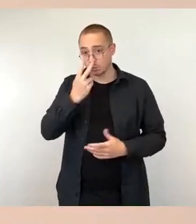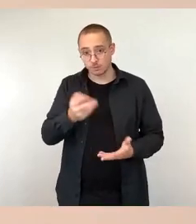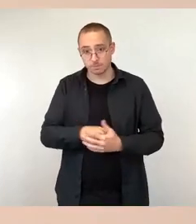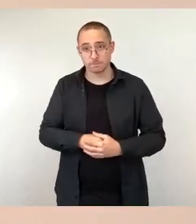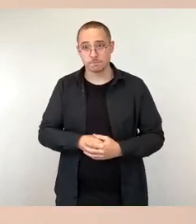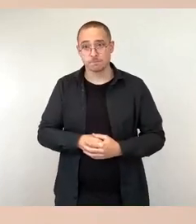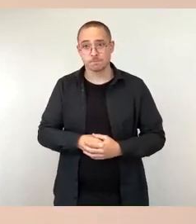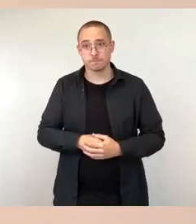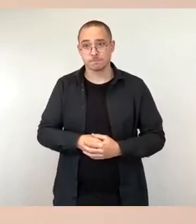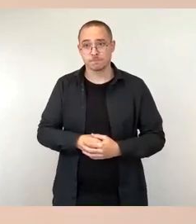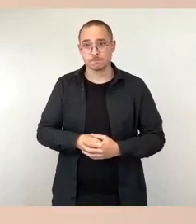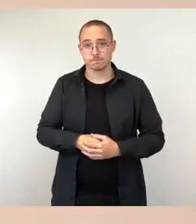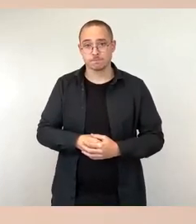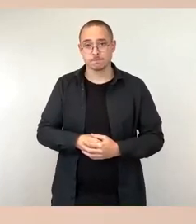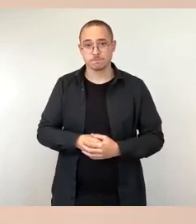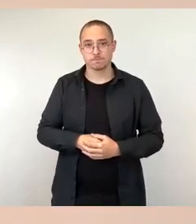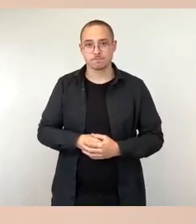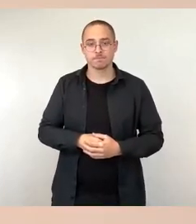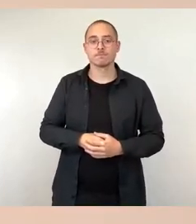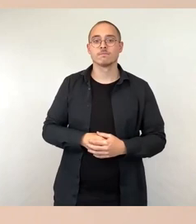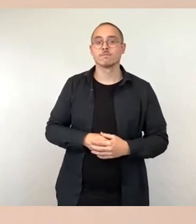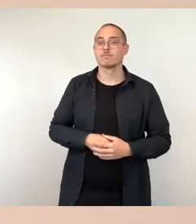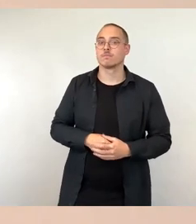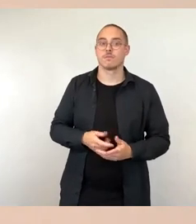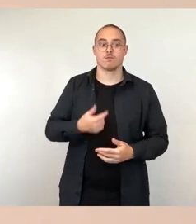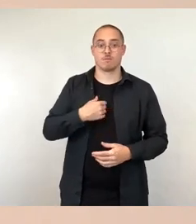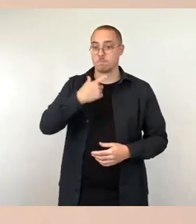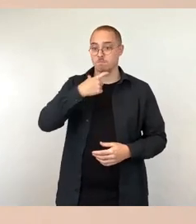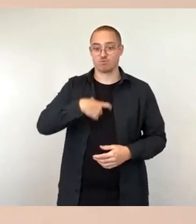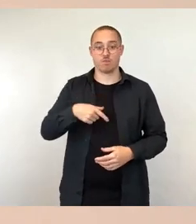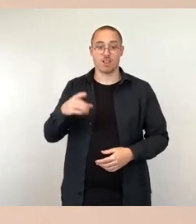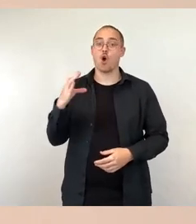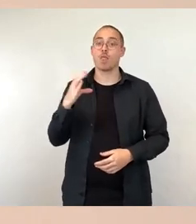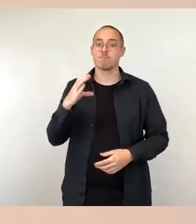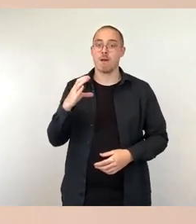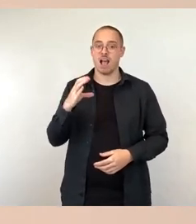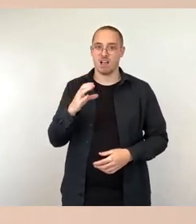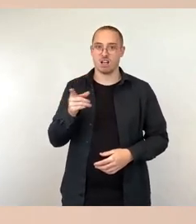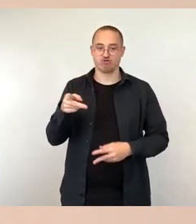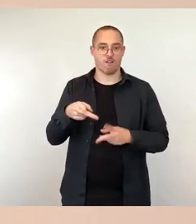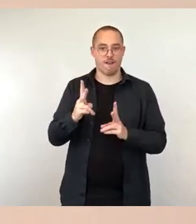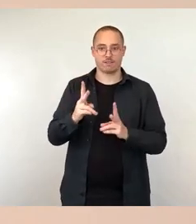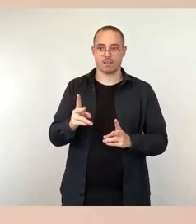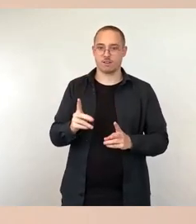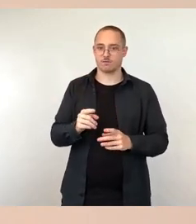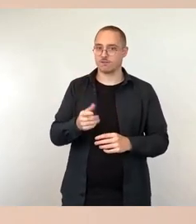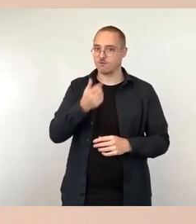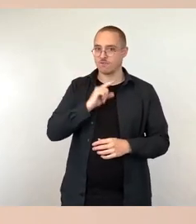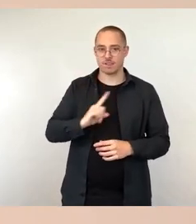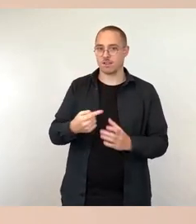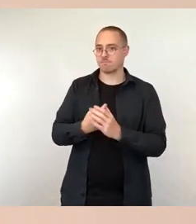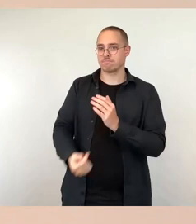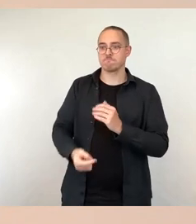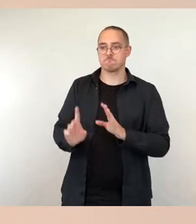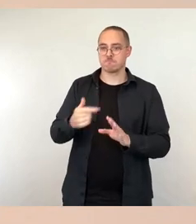Also ich trage natürlich persönlich Sorge, dass beim Thema Kottmarstraße diese nicht hinten runterfällt. Nein, also sie ist